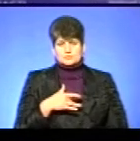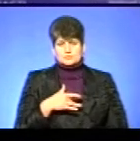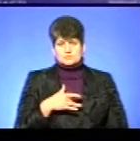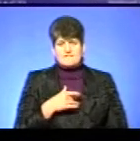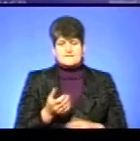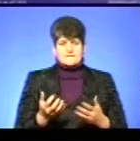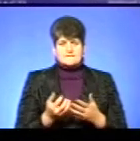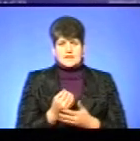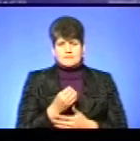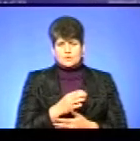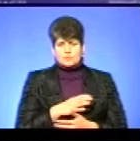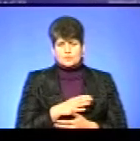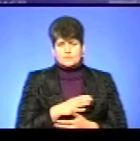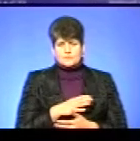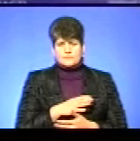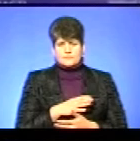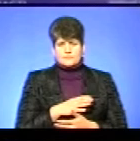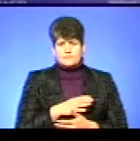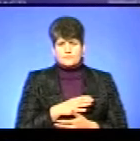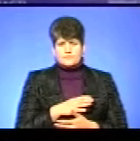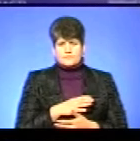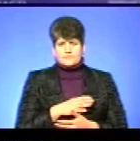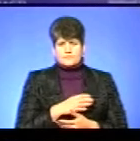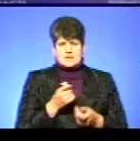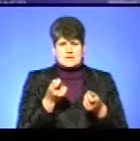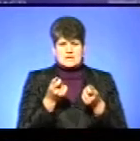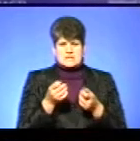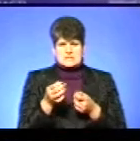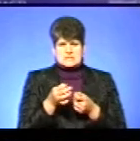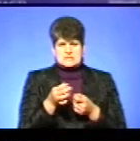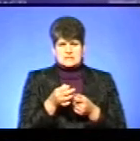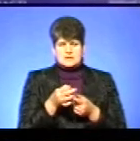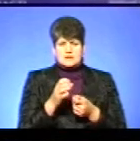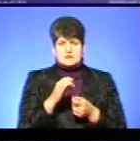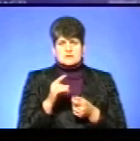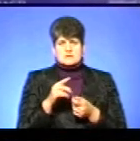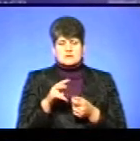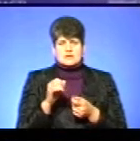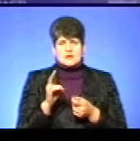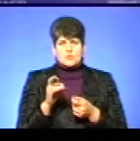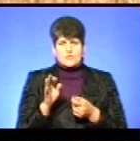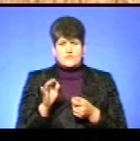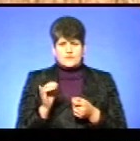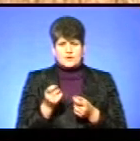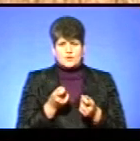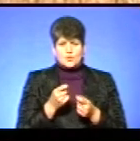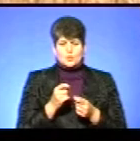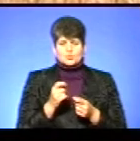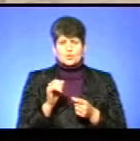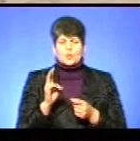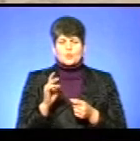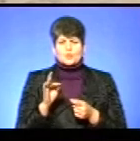виділено було зерна з лакових, зернових і кукурудзи.